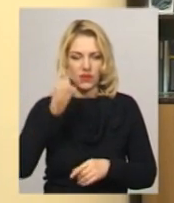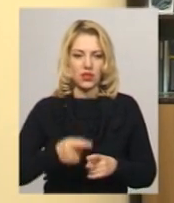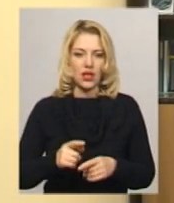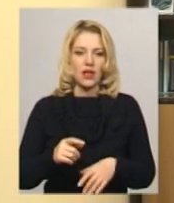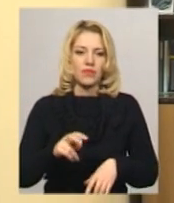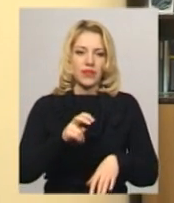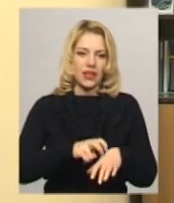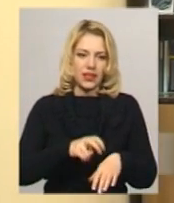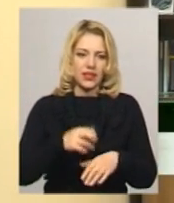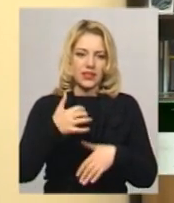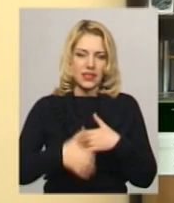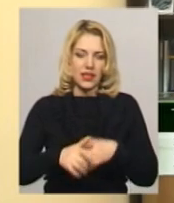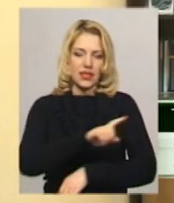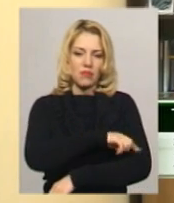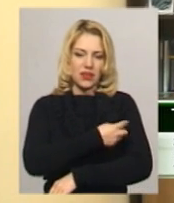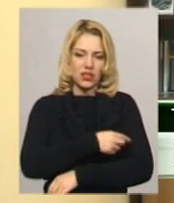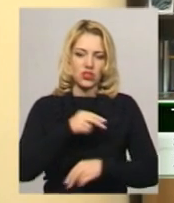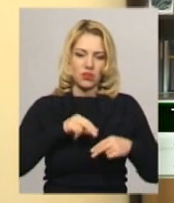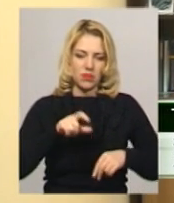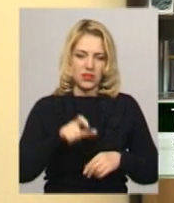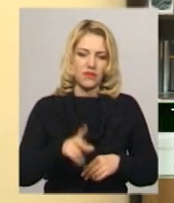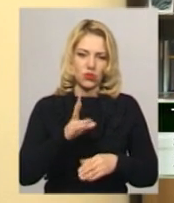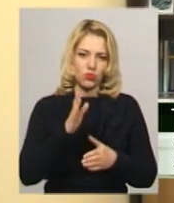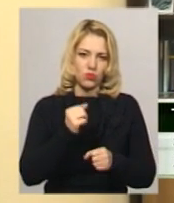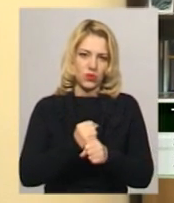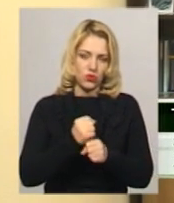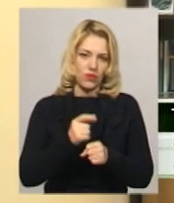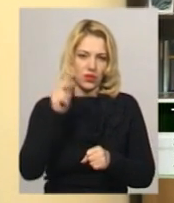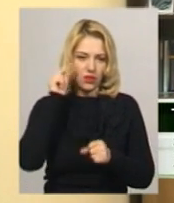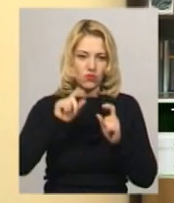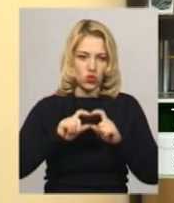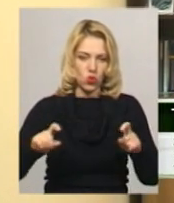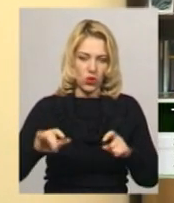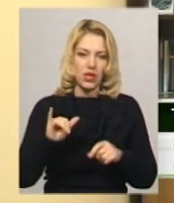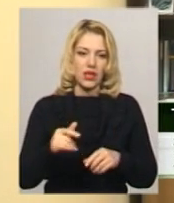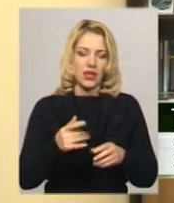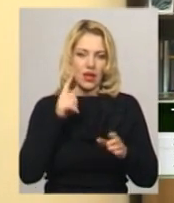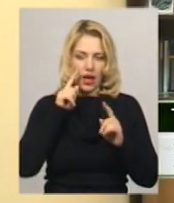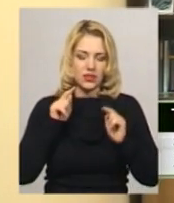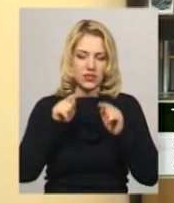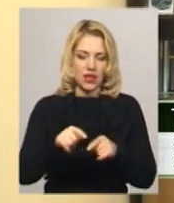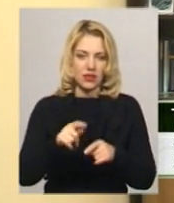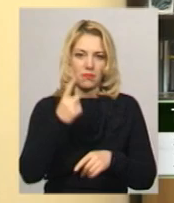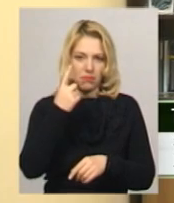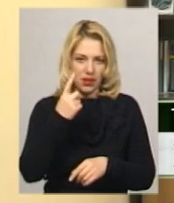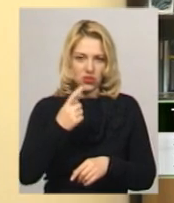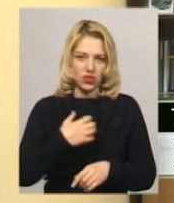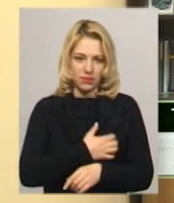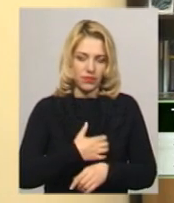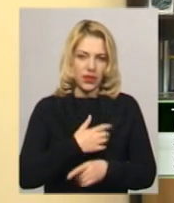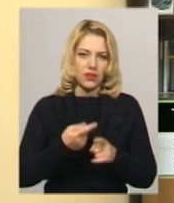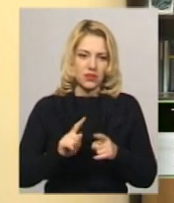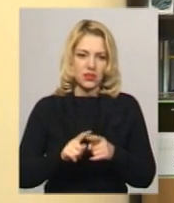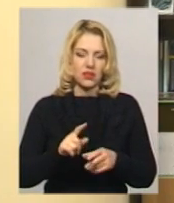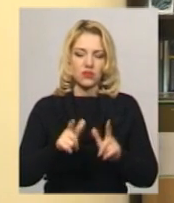середній медичний працівник, який буде працювати безпосередньо у школі. Акцент йде на такі моменти. Перше – обов'язкова